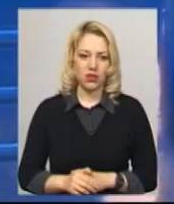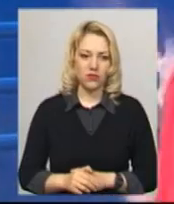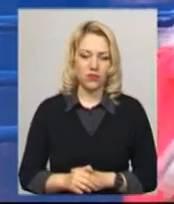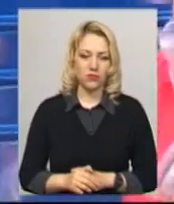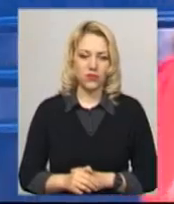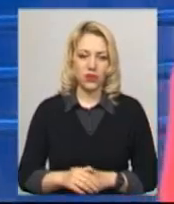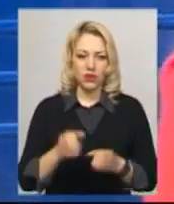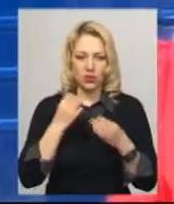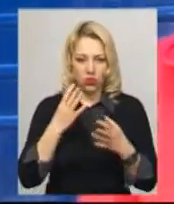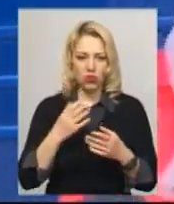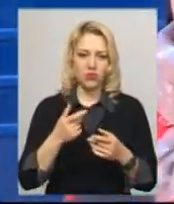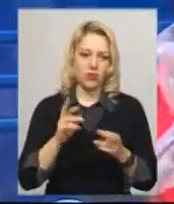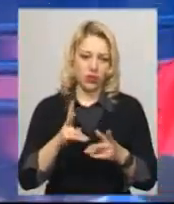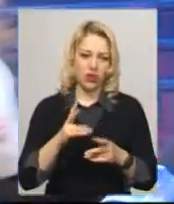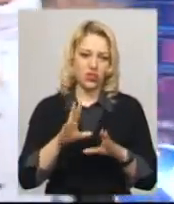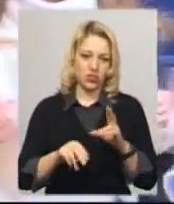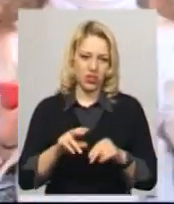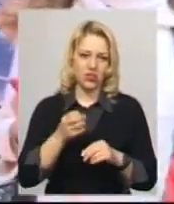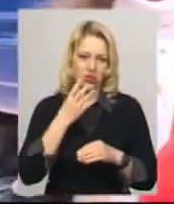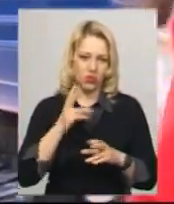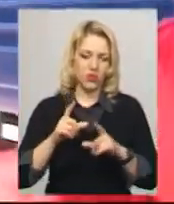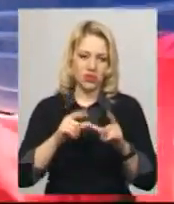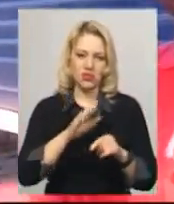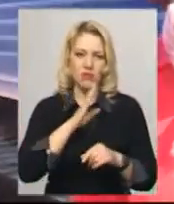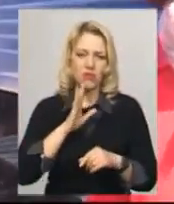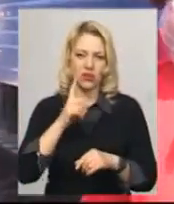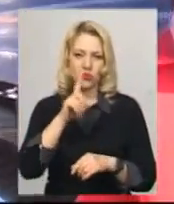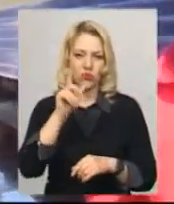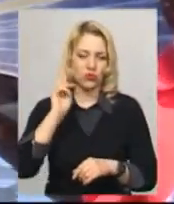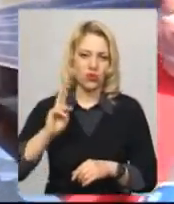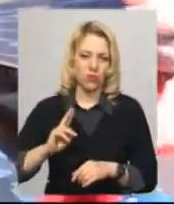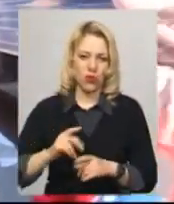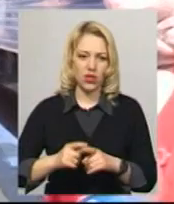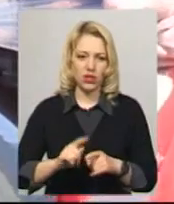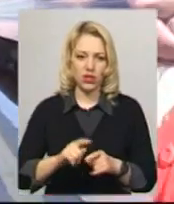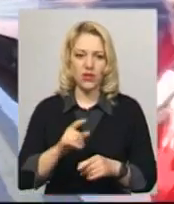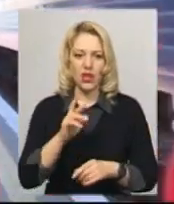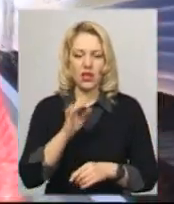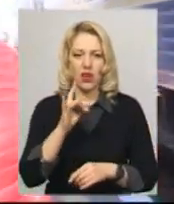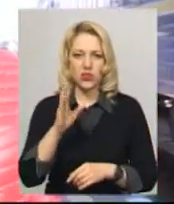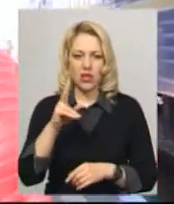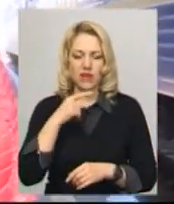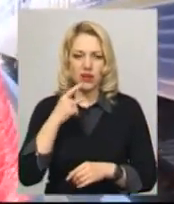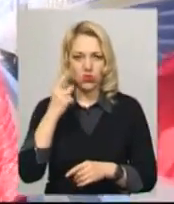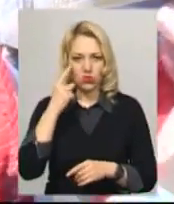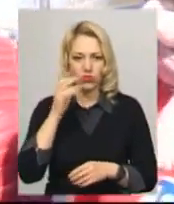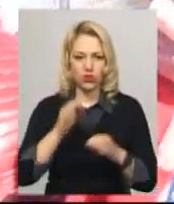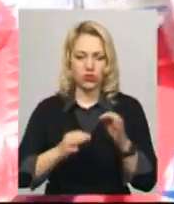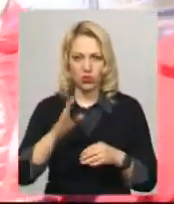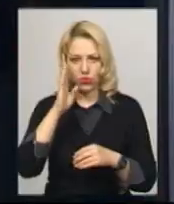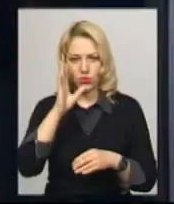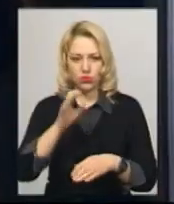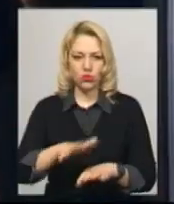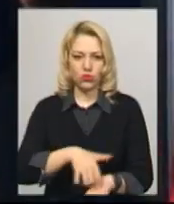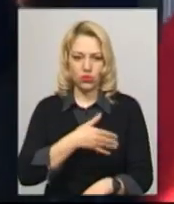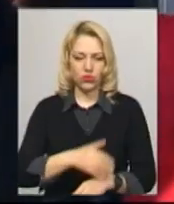Добре відносно, добре з'їзду. Мати одного з моряків Богдана Головаша Ярослава, каже, думала судити хлопців будуть